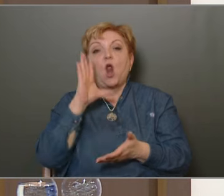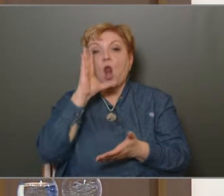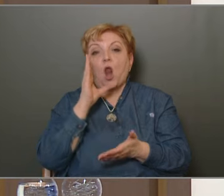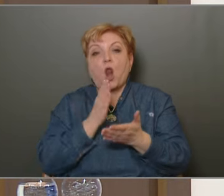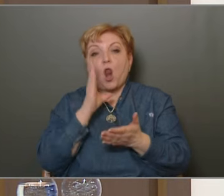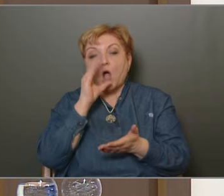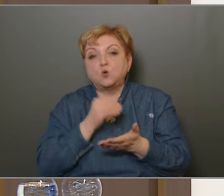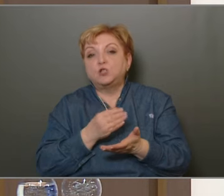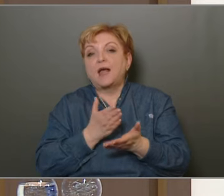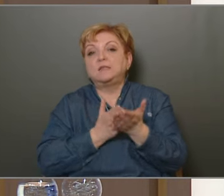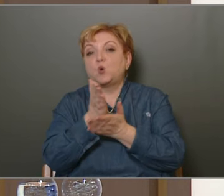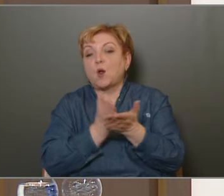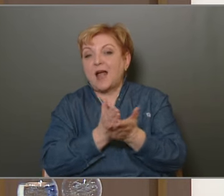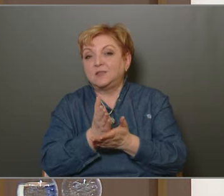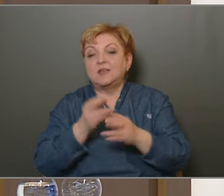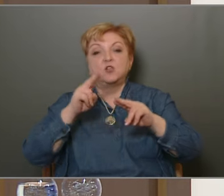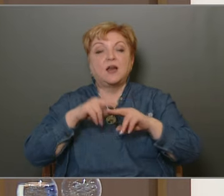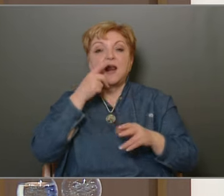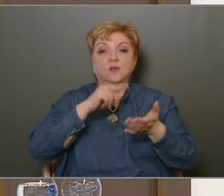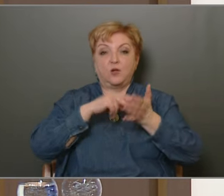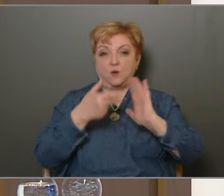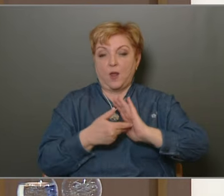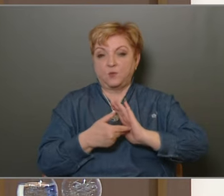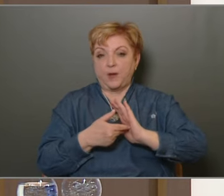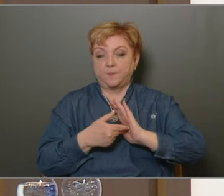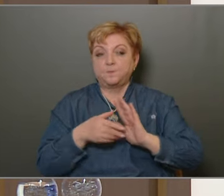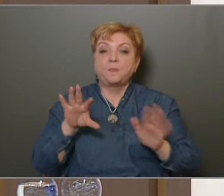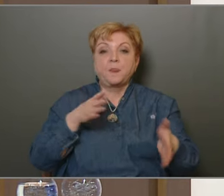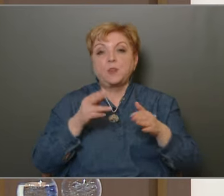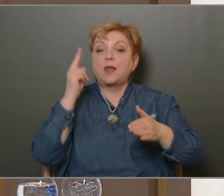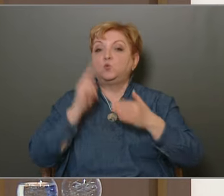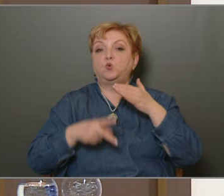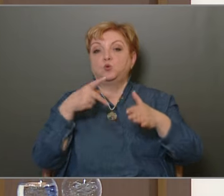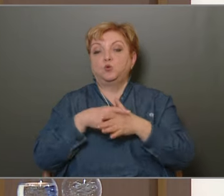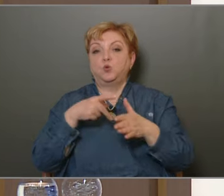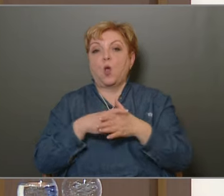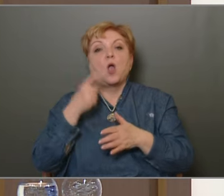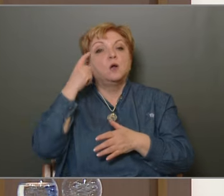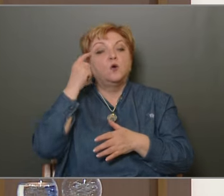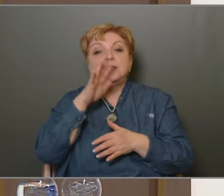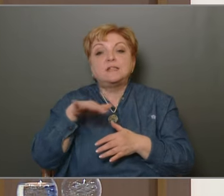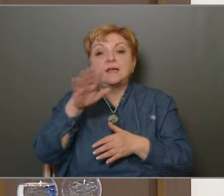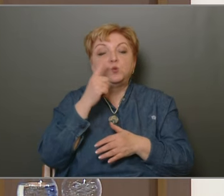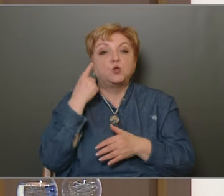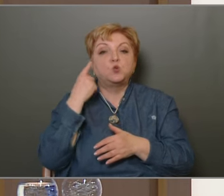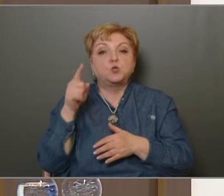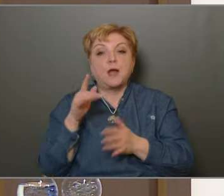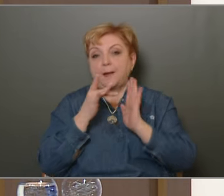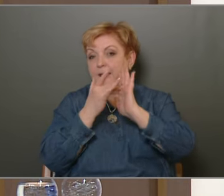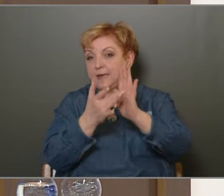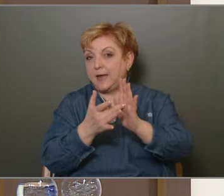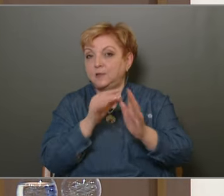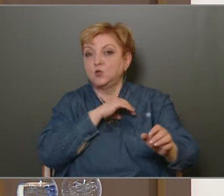szolgáltatás, hogy rend legyen a kerületben. És talán még egy utolsó dolog, a környezettudatosság azért itt is megjelenik